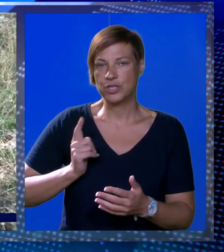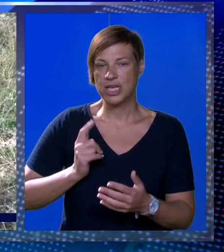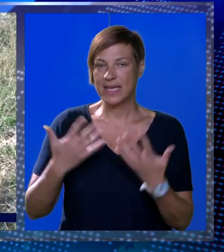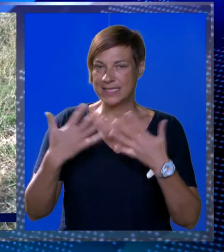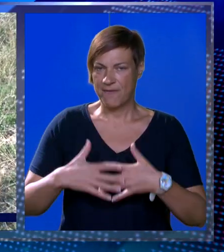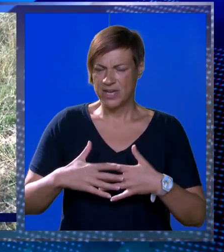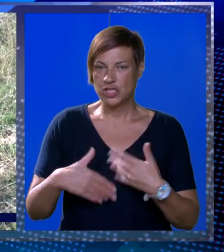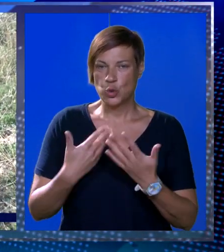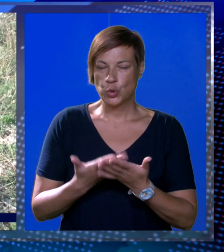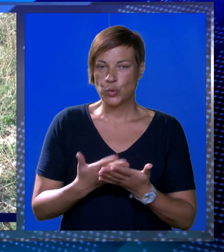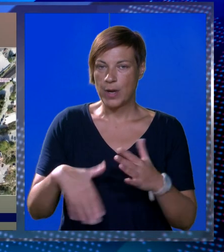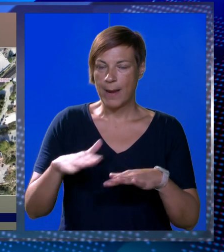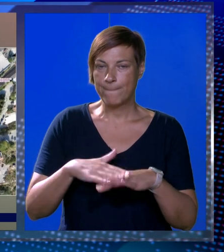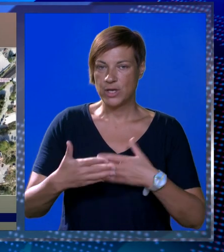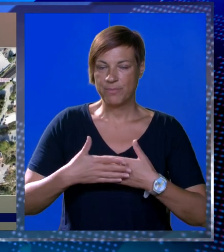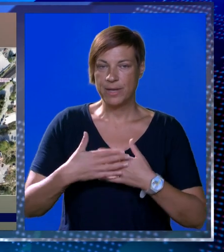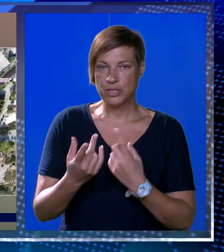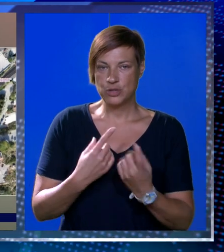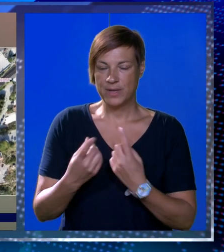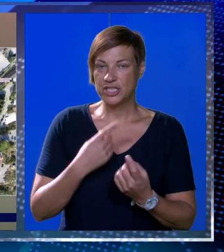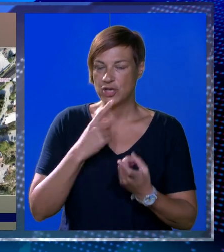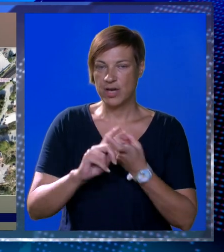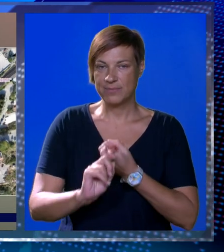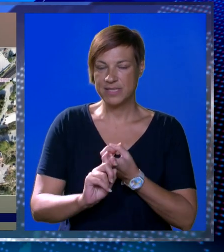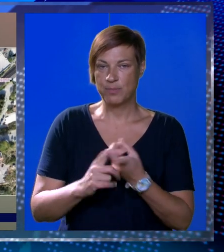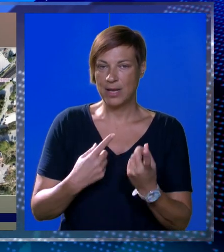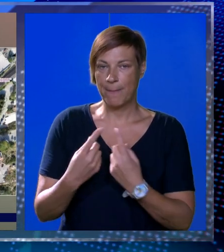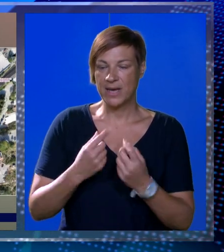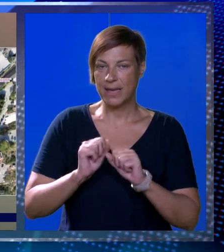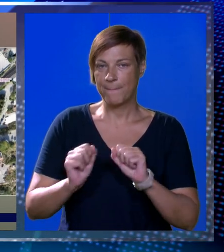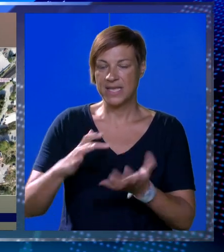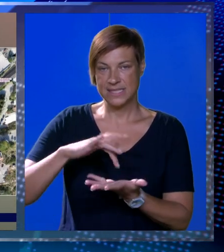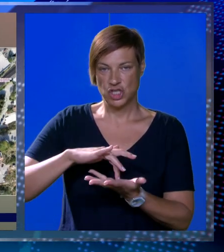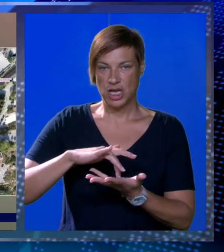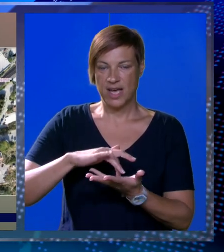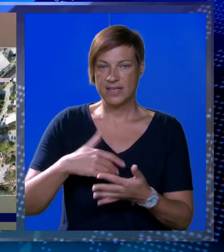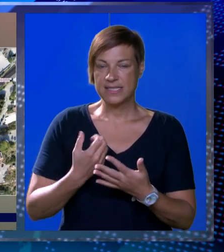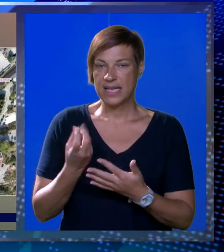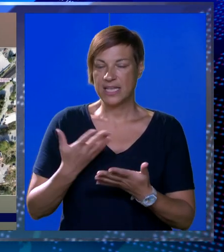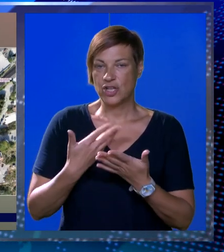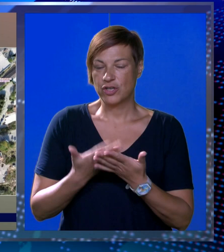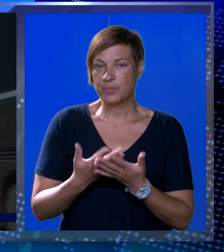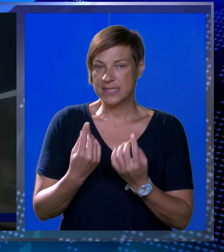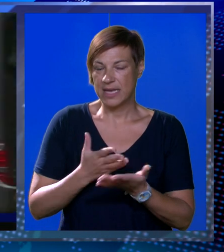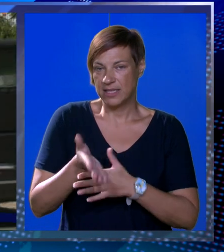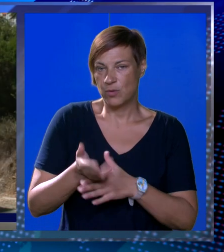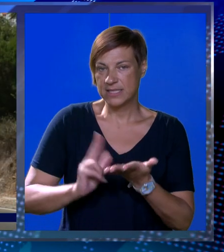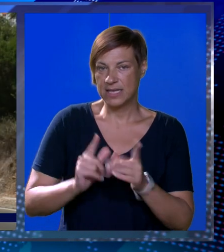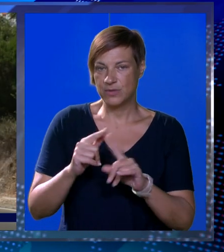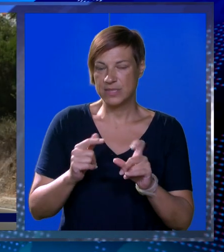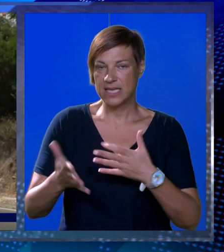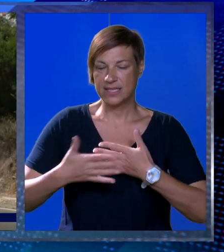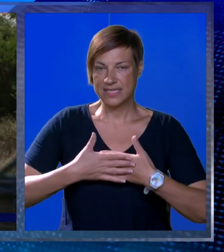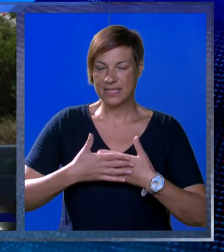čeka se infrastruktura po najviše pristupna cesta koja bi spojila magistralu i braniteljsko naselje dok bi se aktuani ulaz na